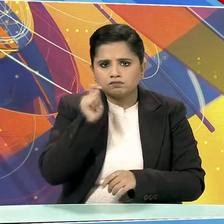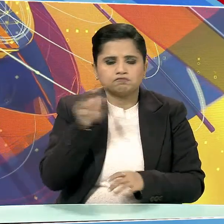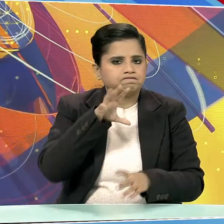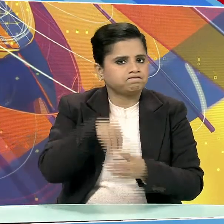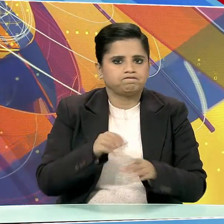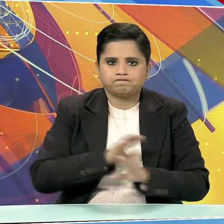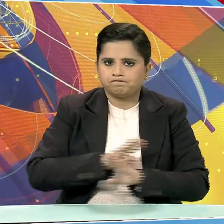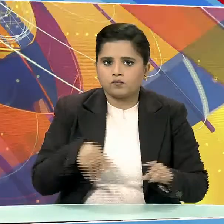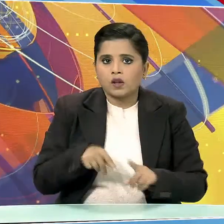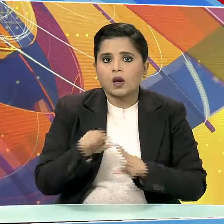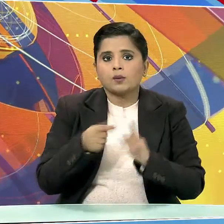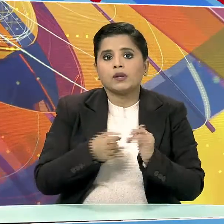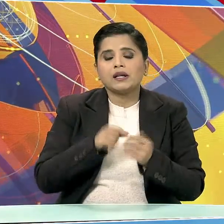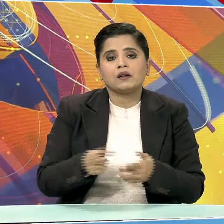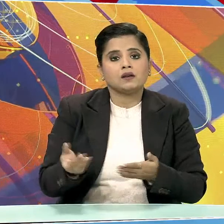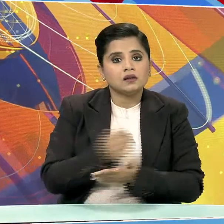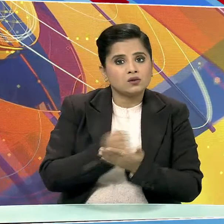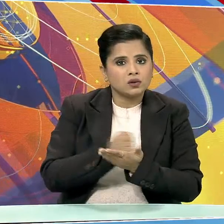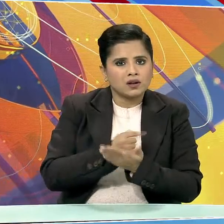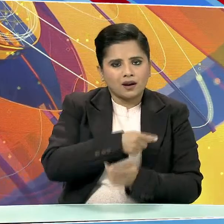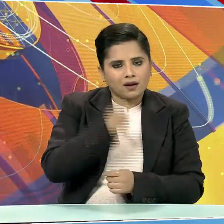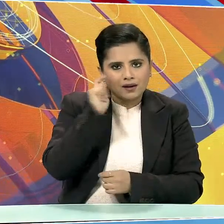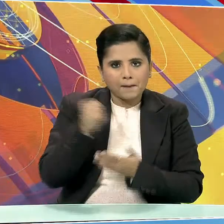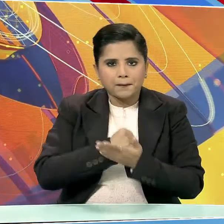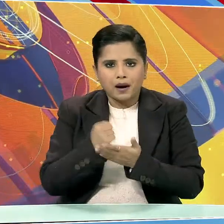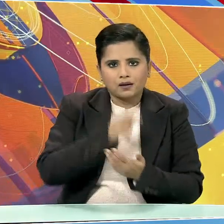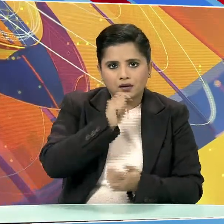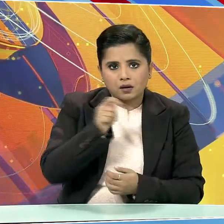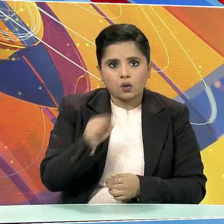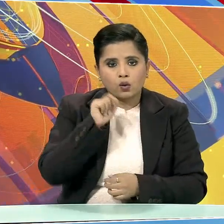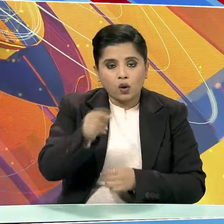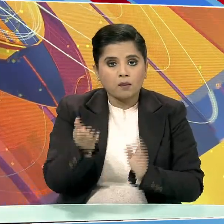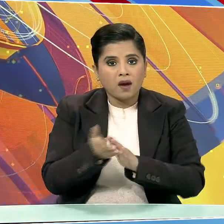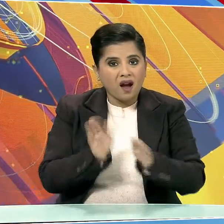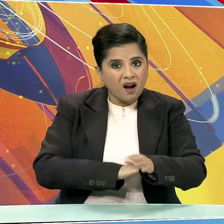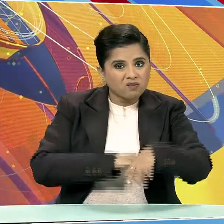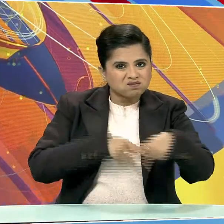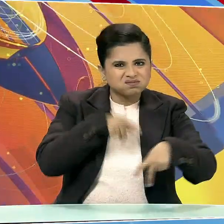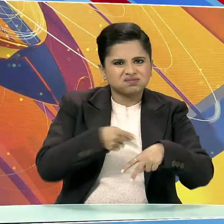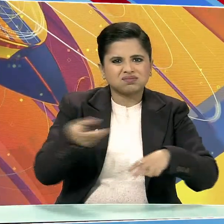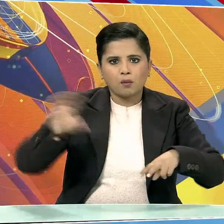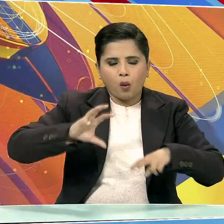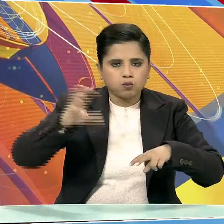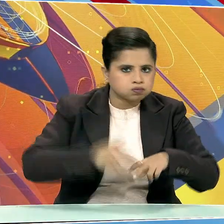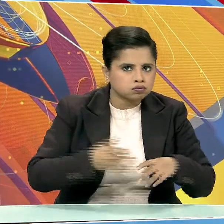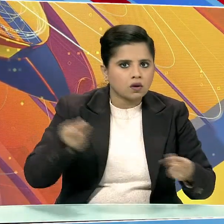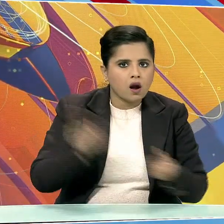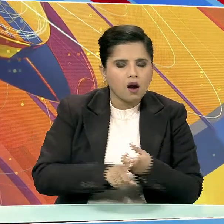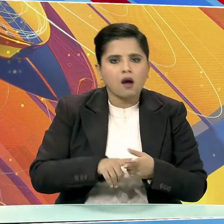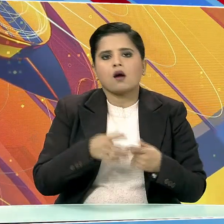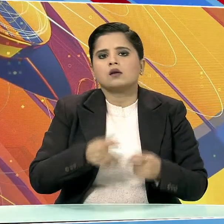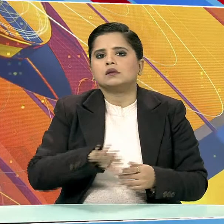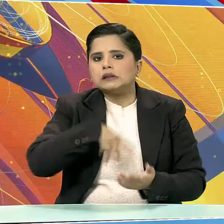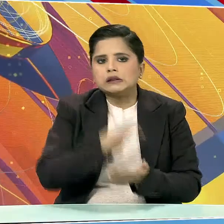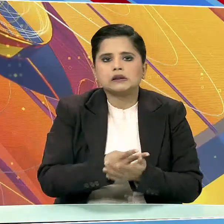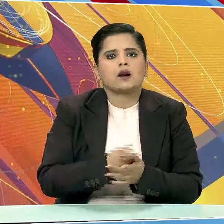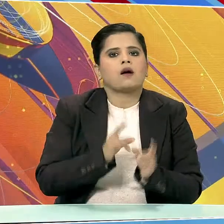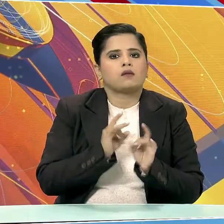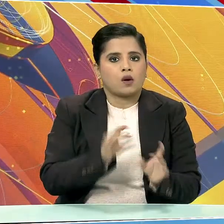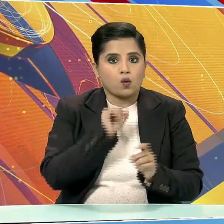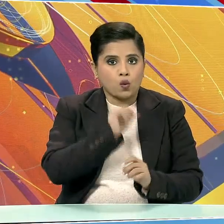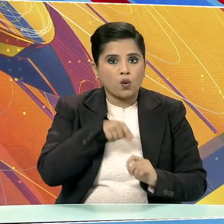प्री सीजन ट्रेनिंग के दौराँ अलकराज के दाएं पैर में चोट लग गई अलकराज पेरिस मास्टर्स के दौरान